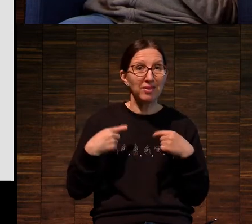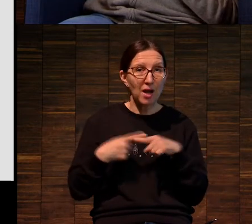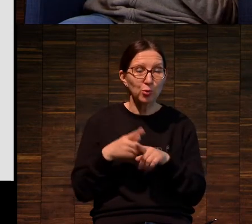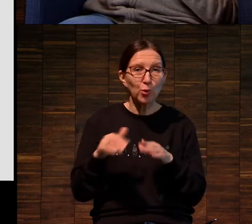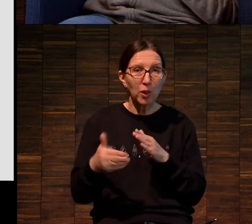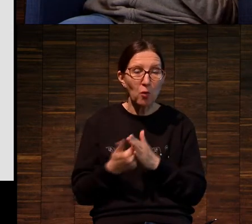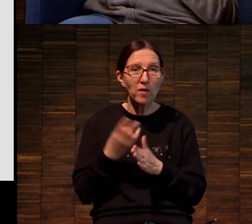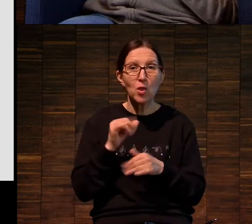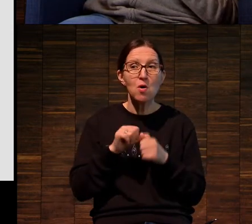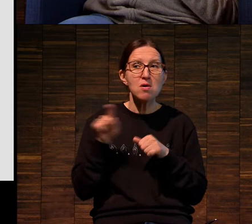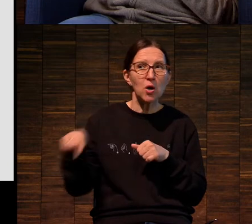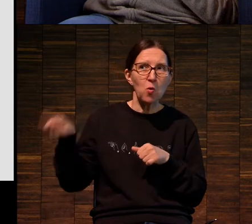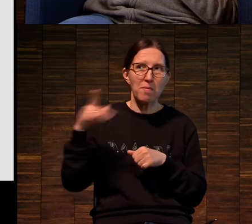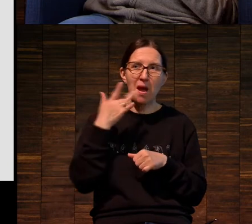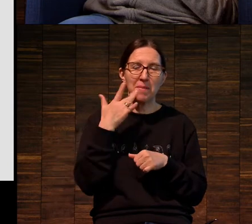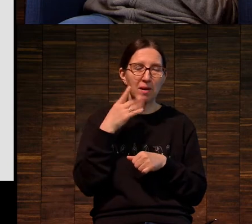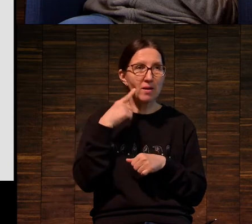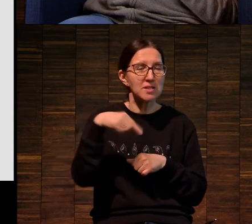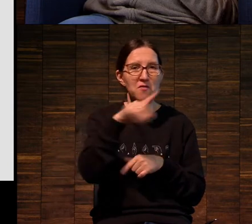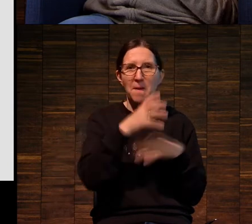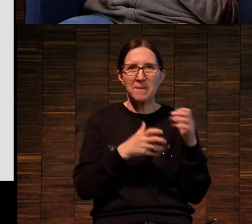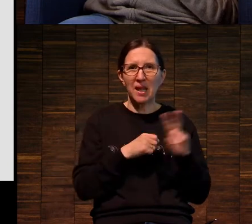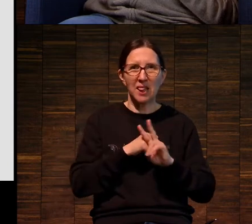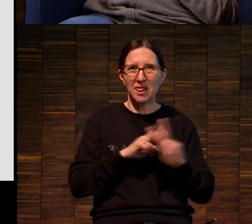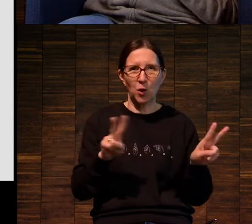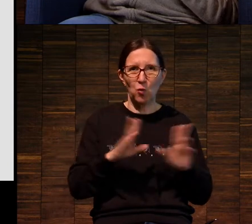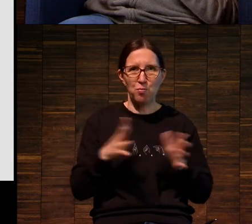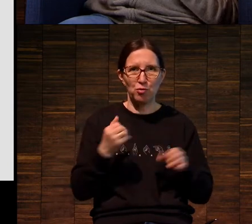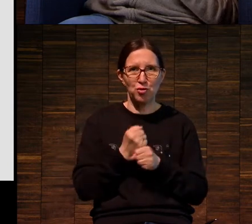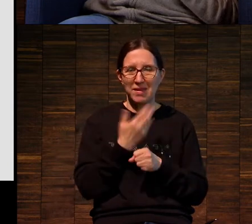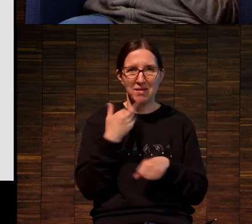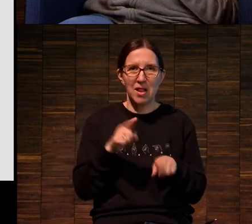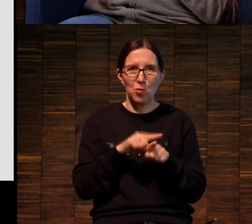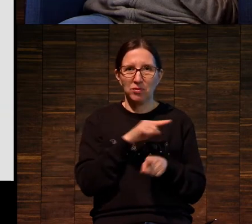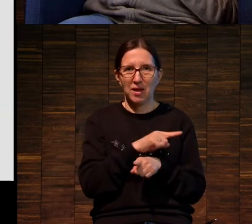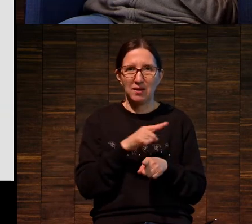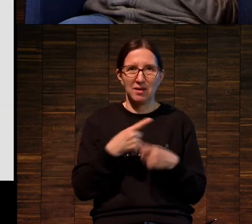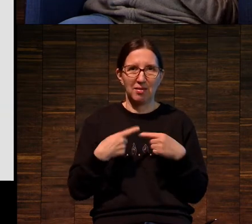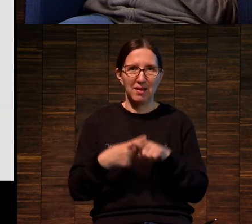Но в общем кроме них, в мире это по-моему никто не делает. Вот такие штуки.